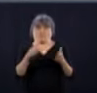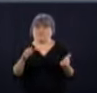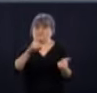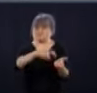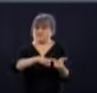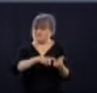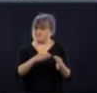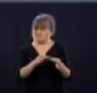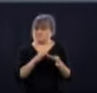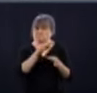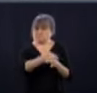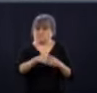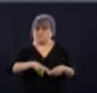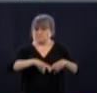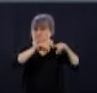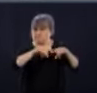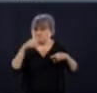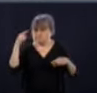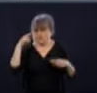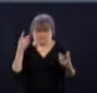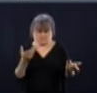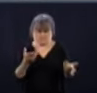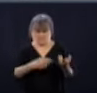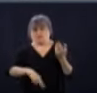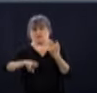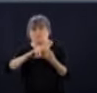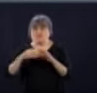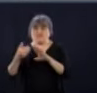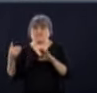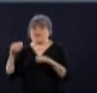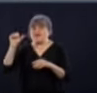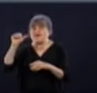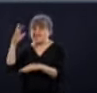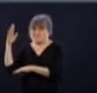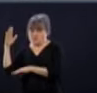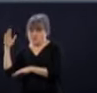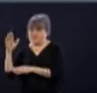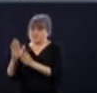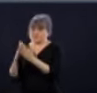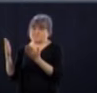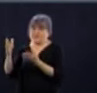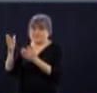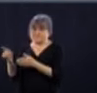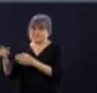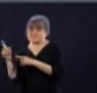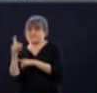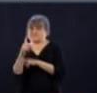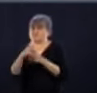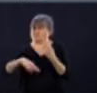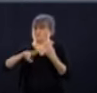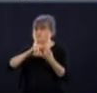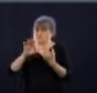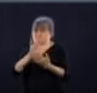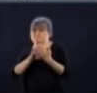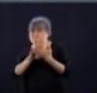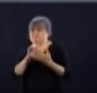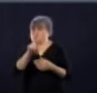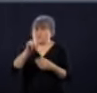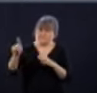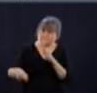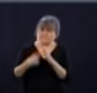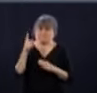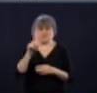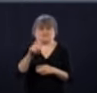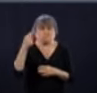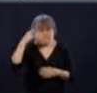'heure. La réponse n pas été claire. Mais est-ce que vous songez à dire, bien, le plan qu vous a présenté cette semaine, ça ne va pas bien à Montréal. On pourrait le retarder d'une semaine,